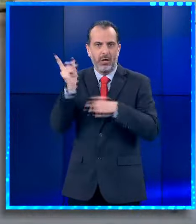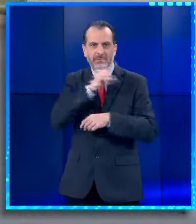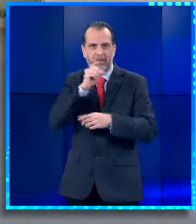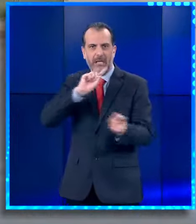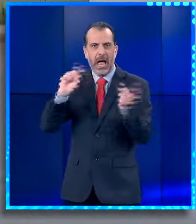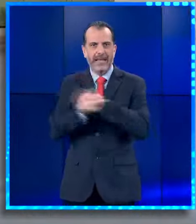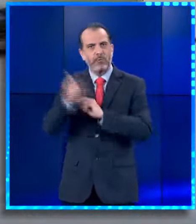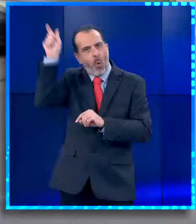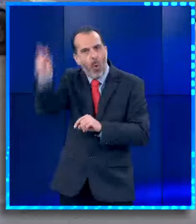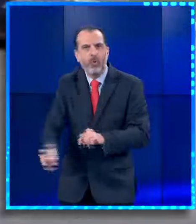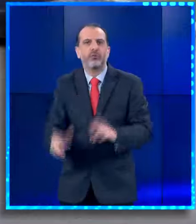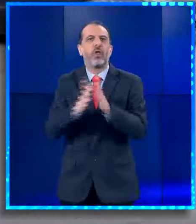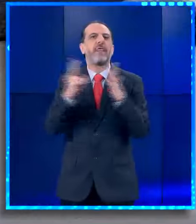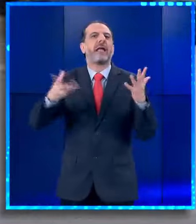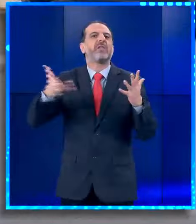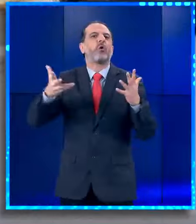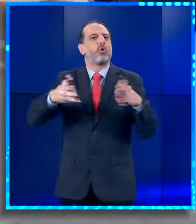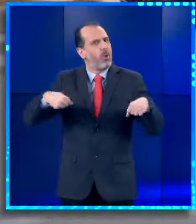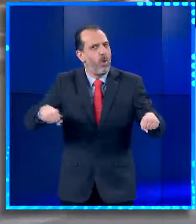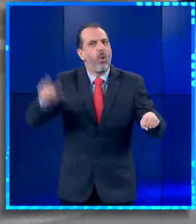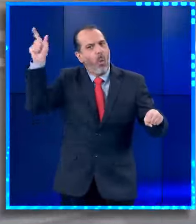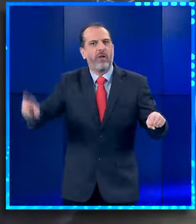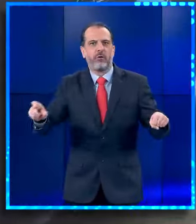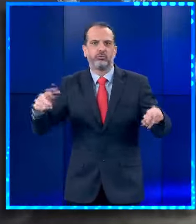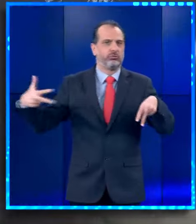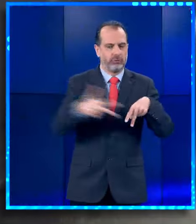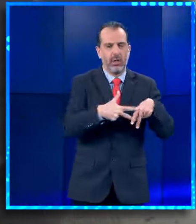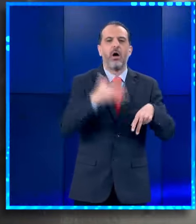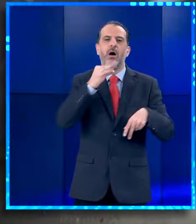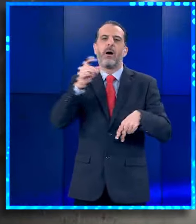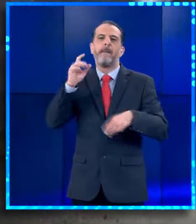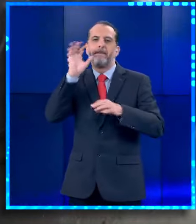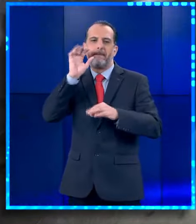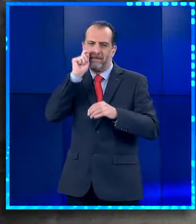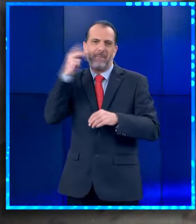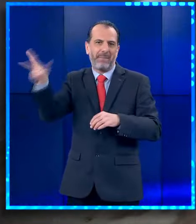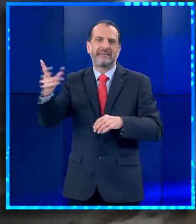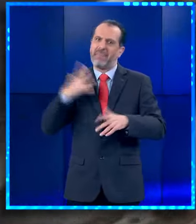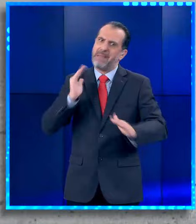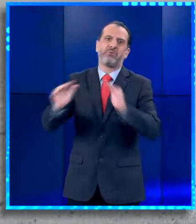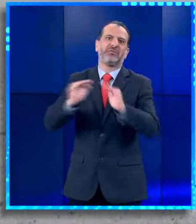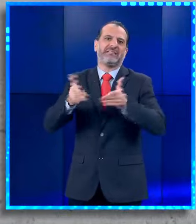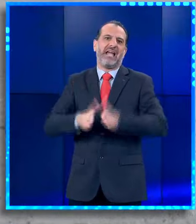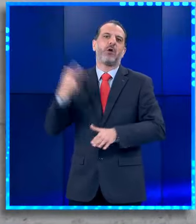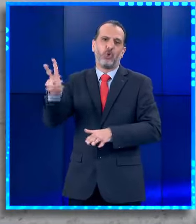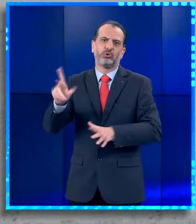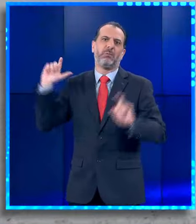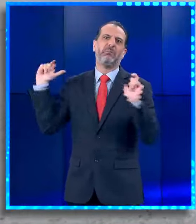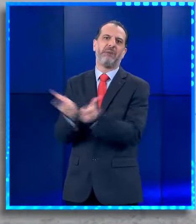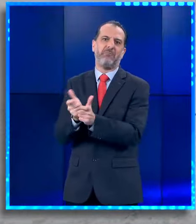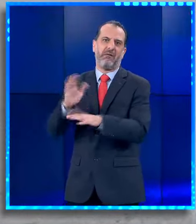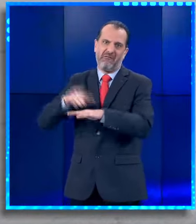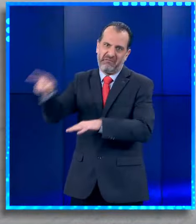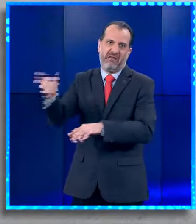Μετά από την ανάδειξη των στοιχείων, ο πατέρας συνελήφθηκε και κατηγορείται πλέον για ψευδή κατάθεση, ενώ οι πληροφορίες αναφέρουν